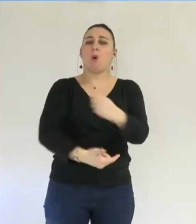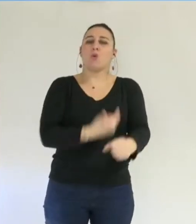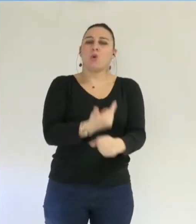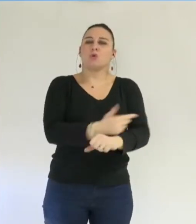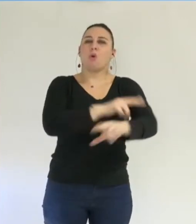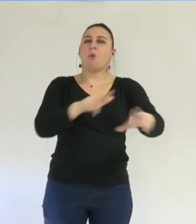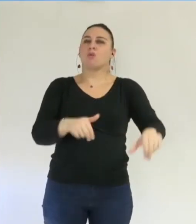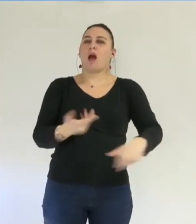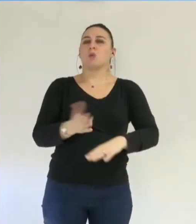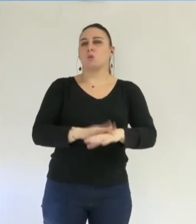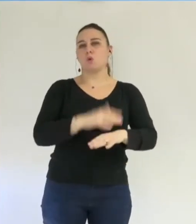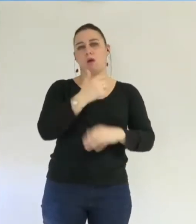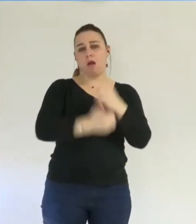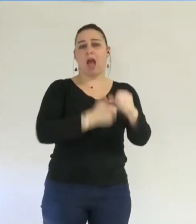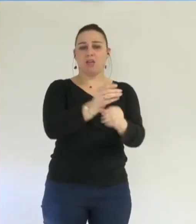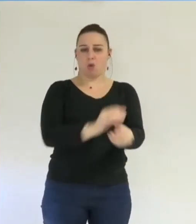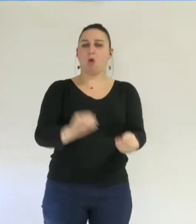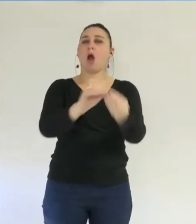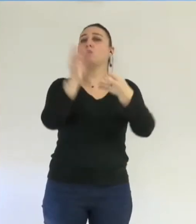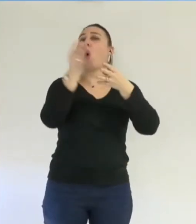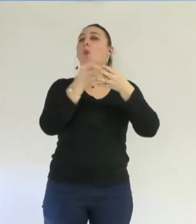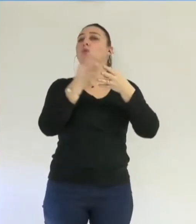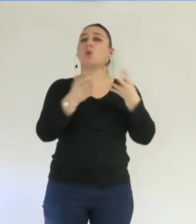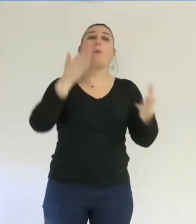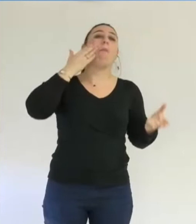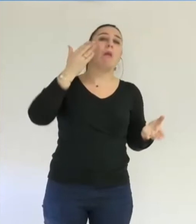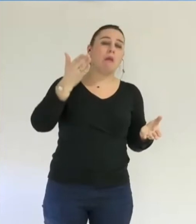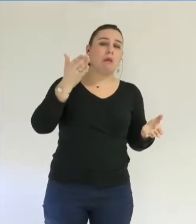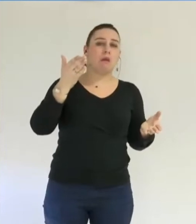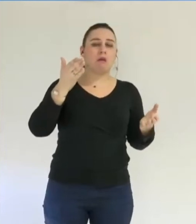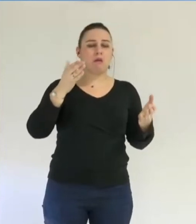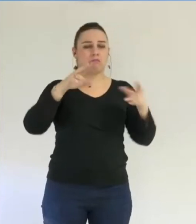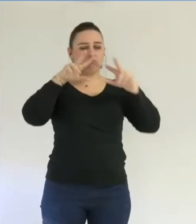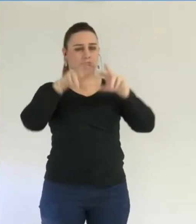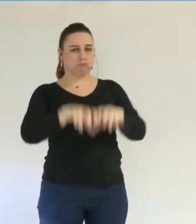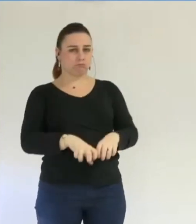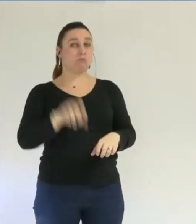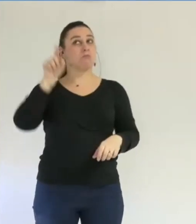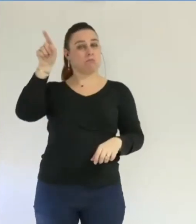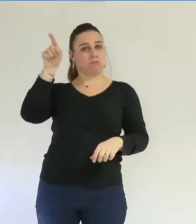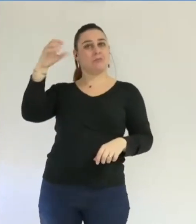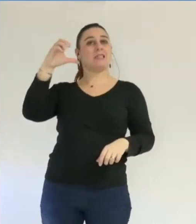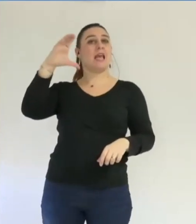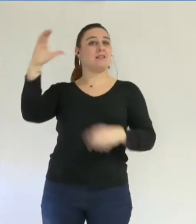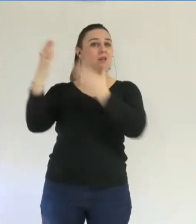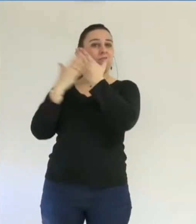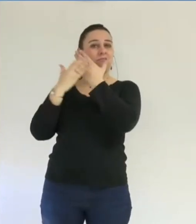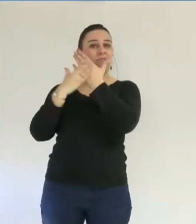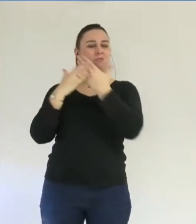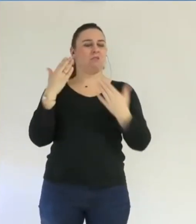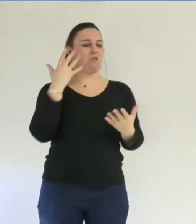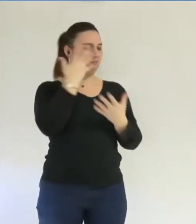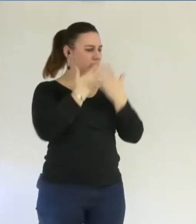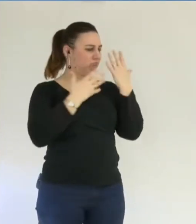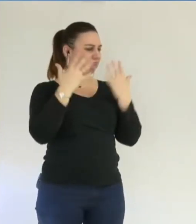avec une année supplémentaire optionnelle et l'analyse des modalités selon la Chambre des comptes jette le trouble sur la